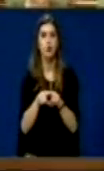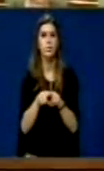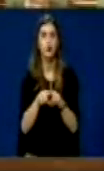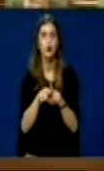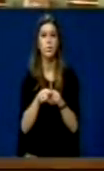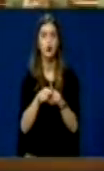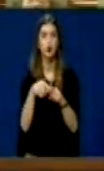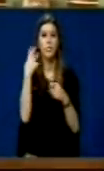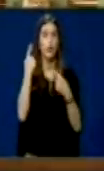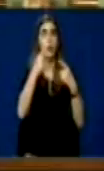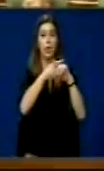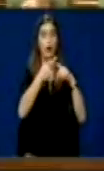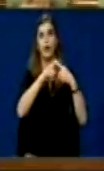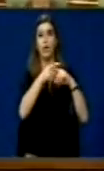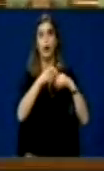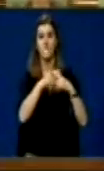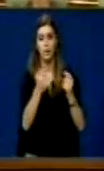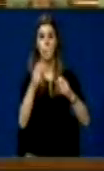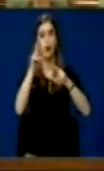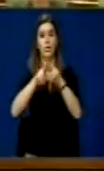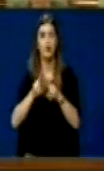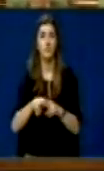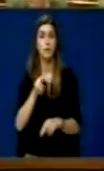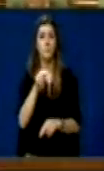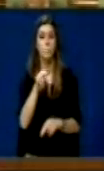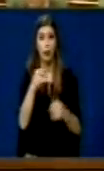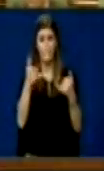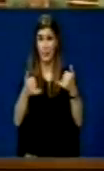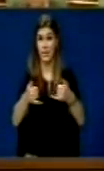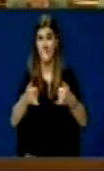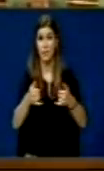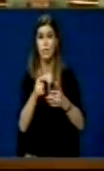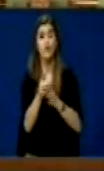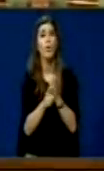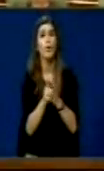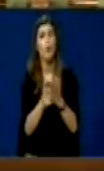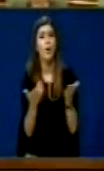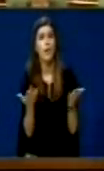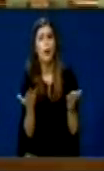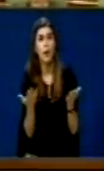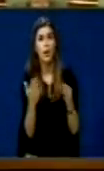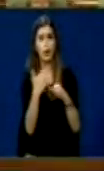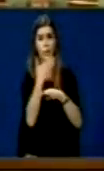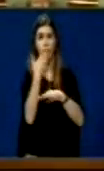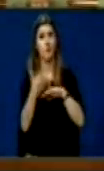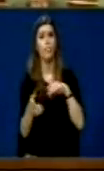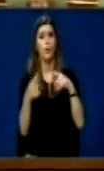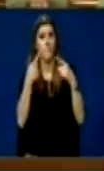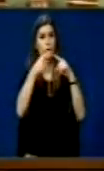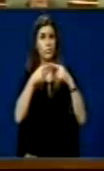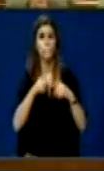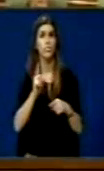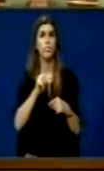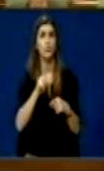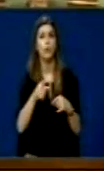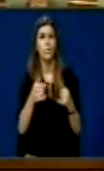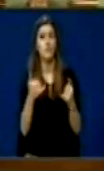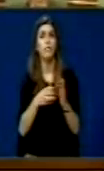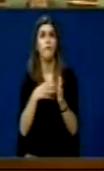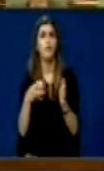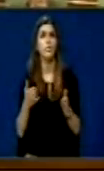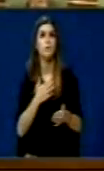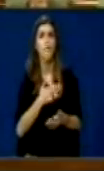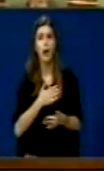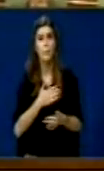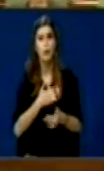konflikteve. Ne nuk jemi tash më nekuen post-konfliktuale dhe pashtu jemi